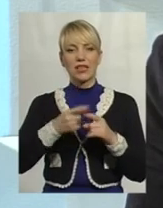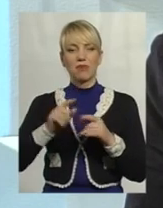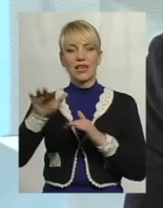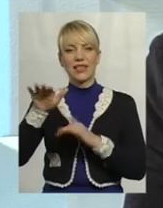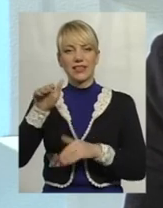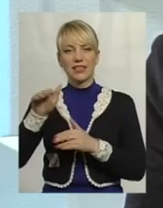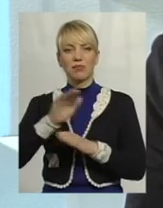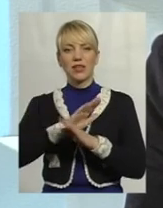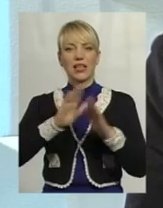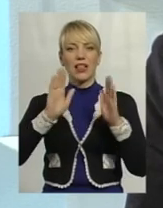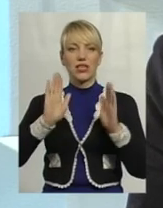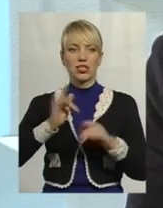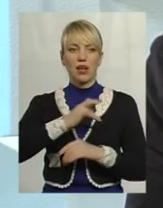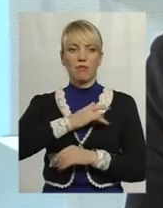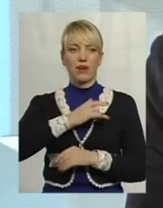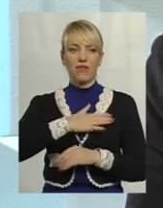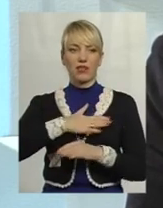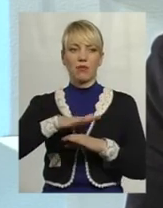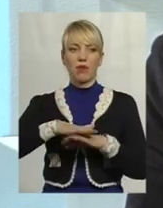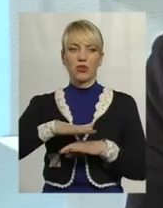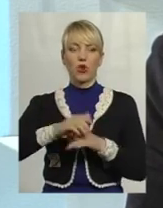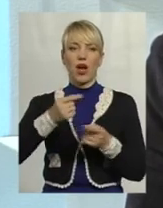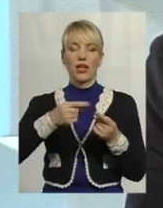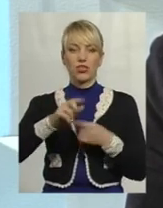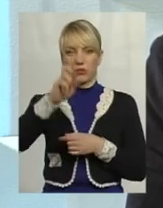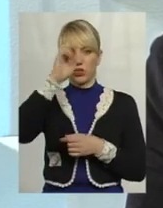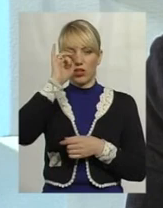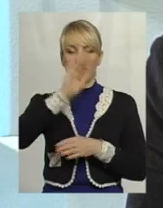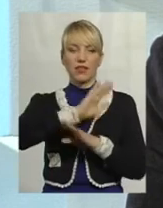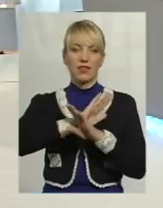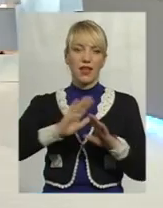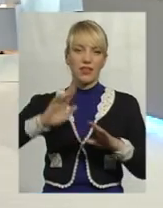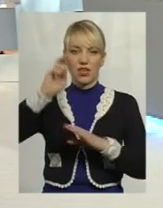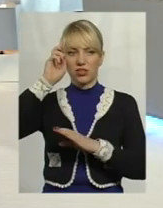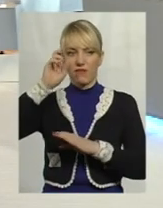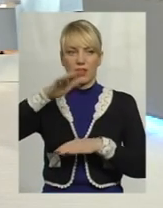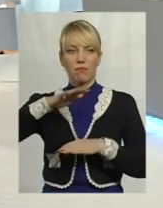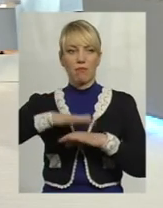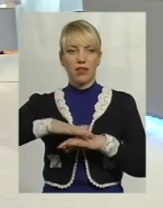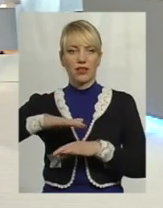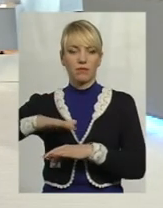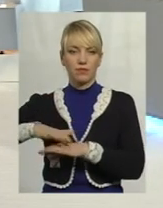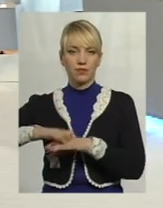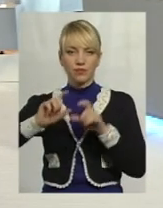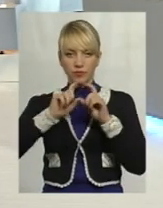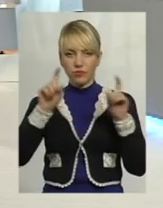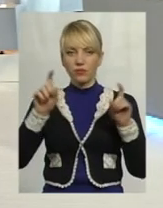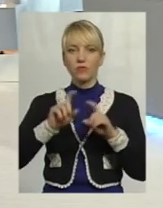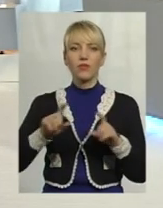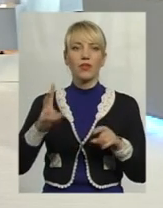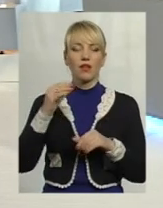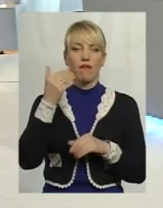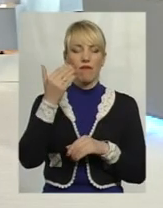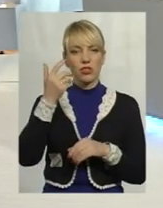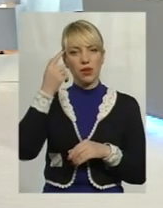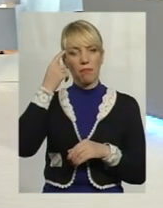лише Приватбанку, а іншим державним, недержавним банкам. Скажіть, будь ласка, на ваше переконання,